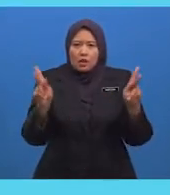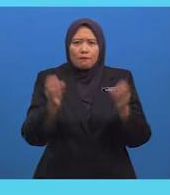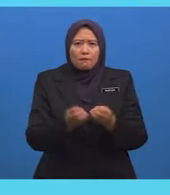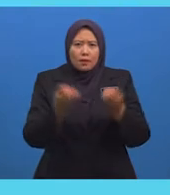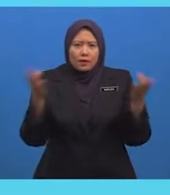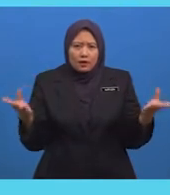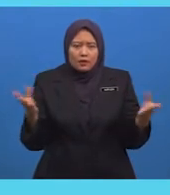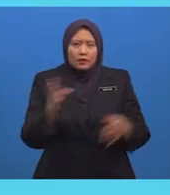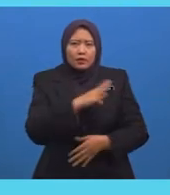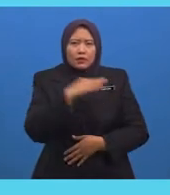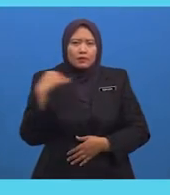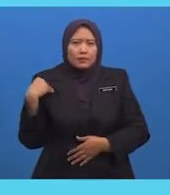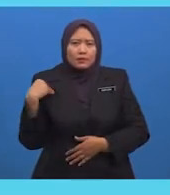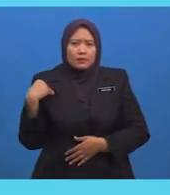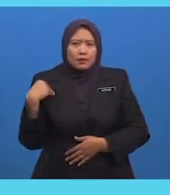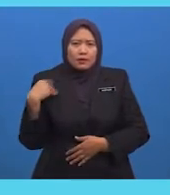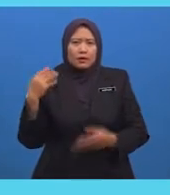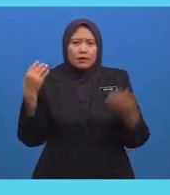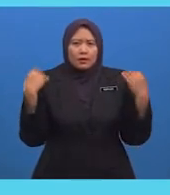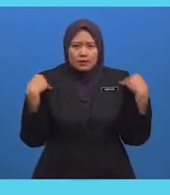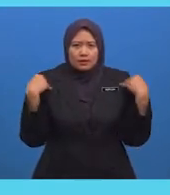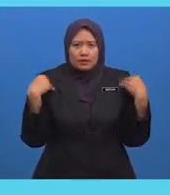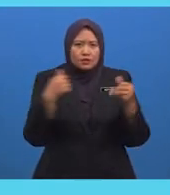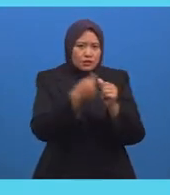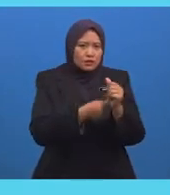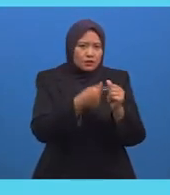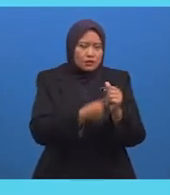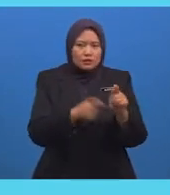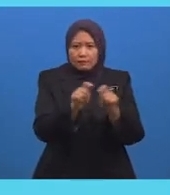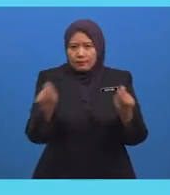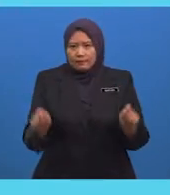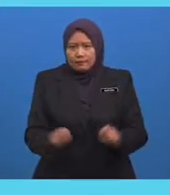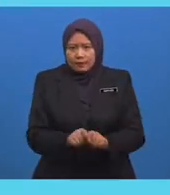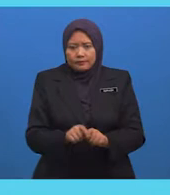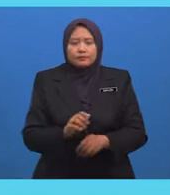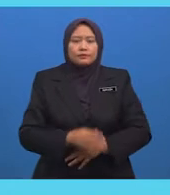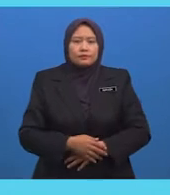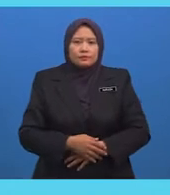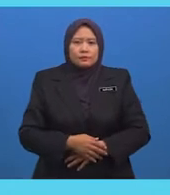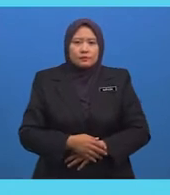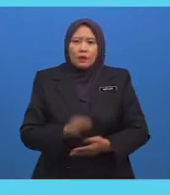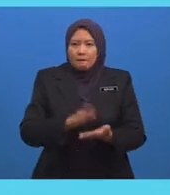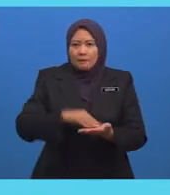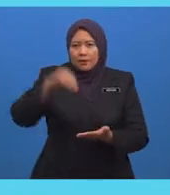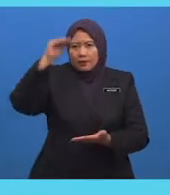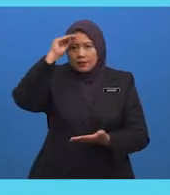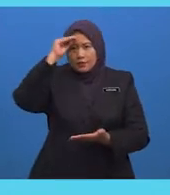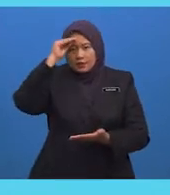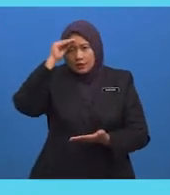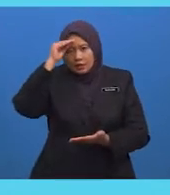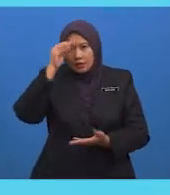Keriklam Yang Terdapat Di Kutak Ialah Pendidikan Fardu Ain